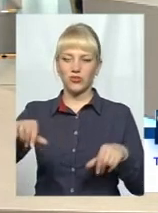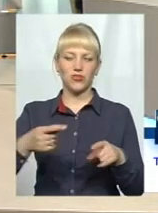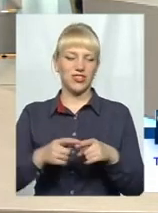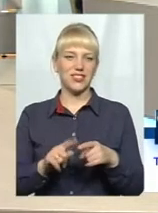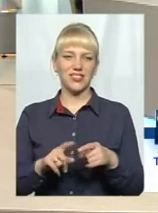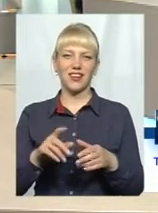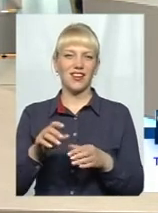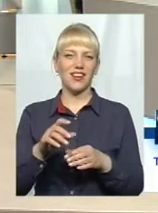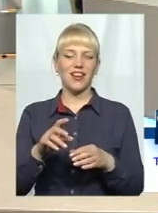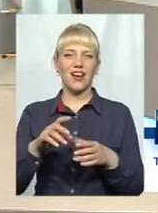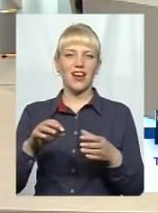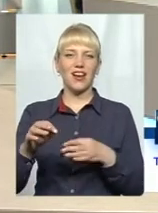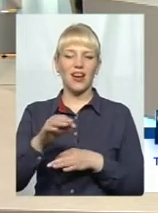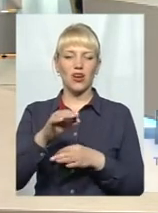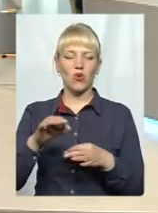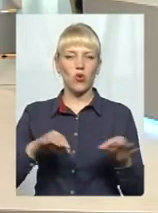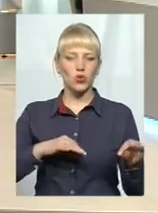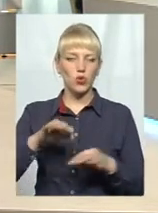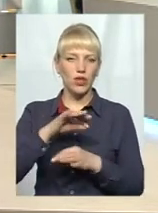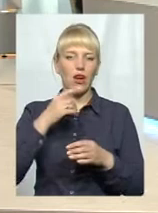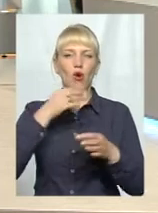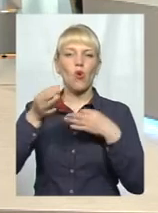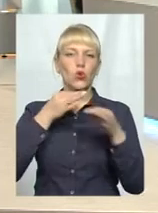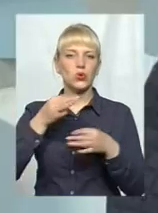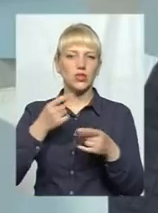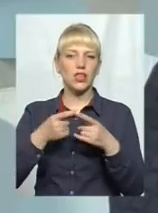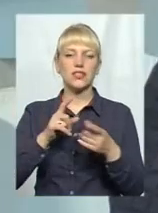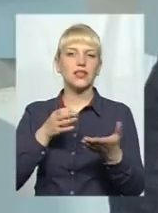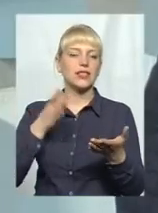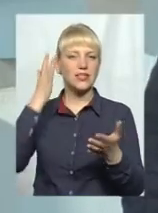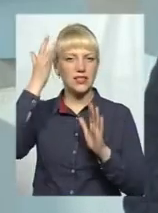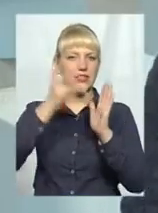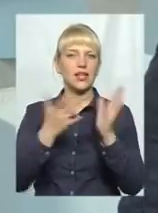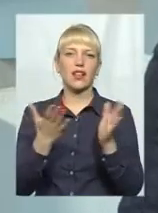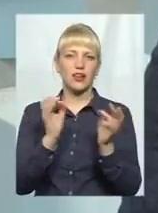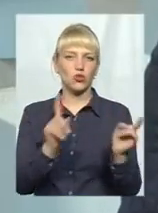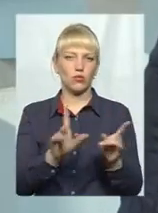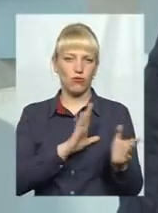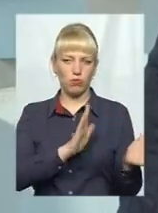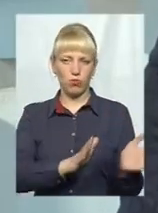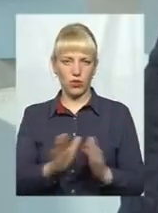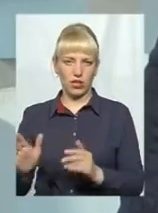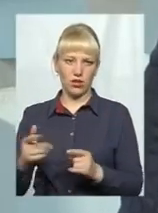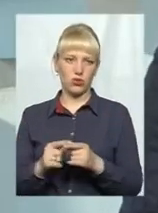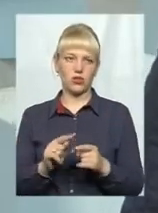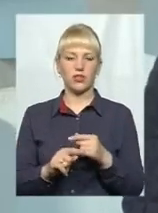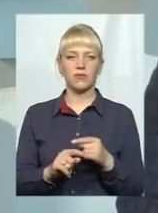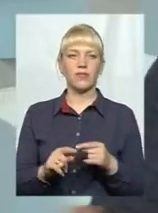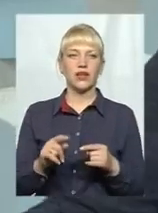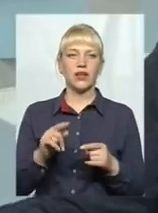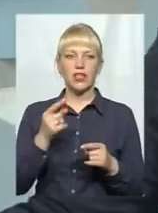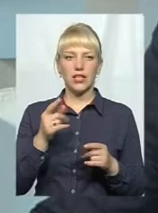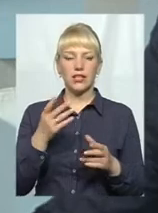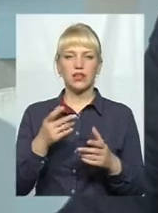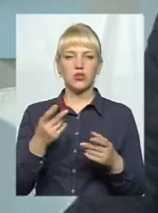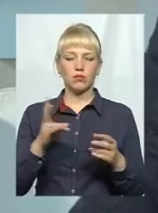взагалі, реформа направлена впорядкування. Тому що зараз вони, напевно, що всюди. Бо немає. Я думаю, єдиних місцях, тобто там, де